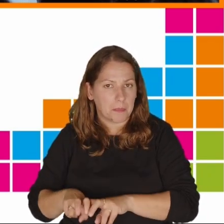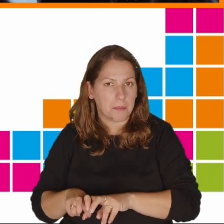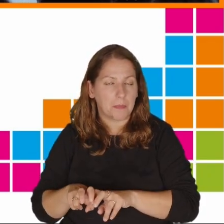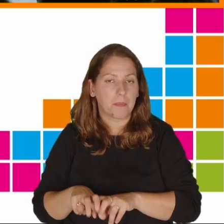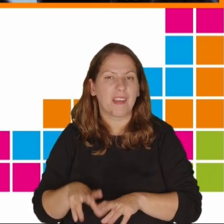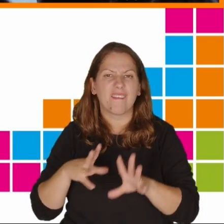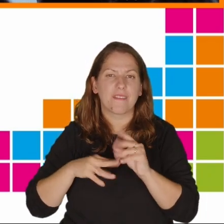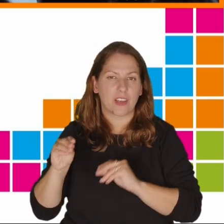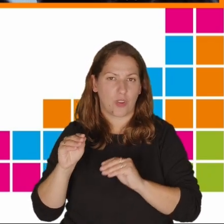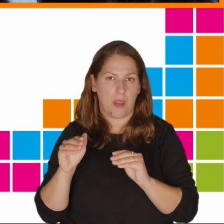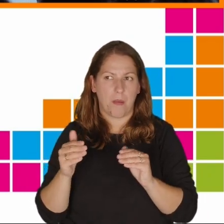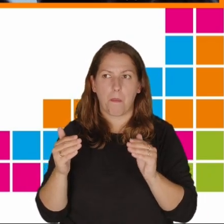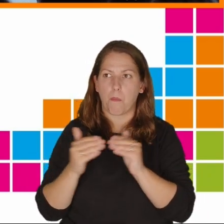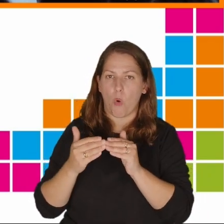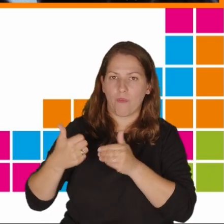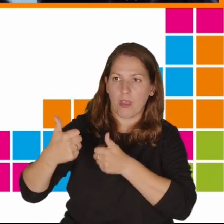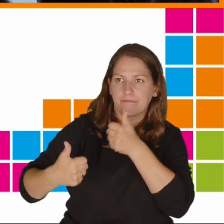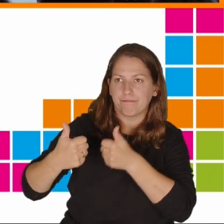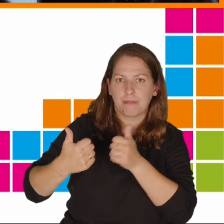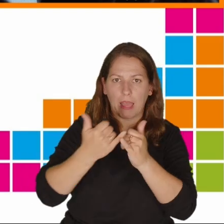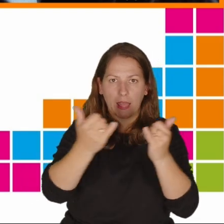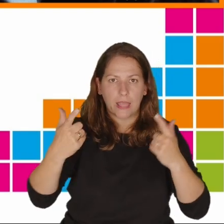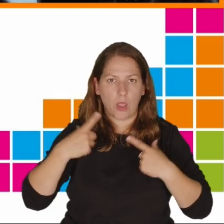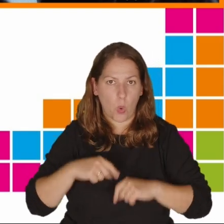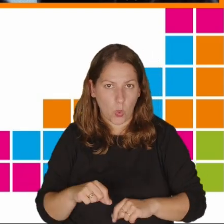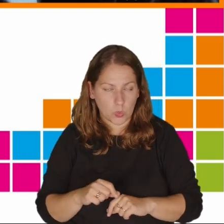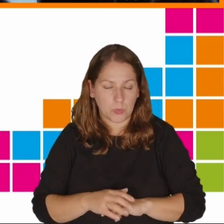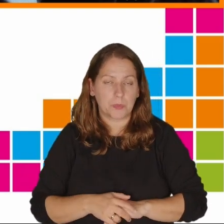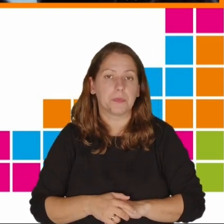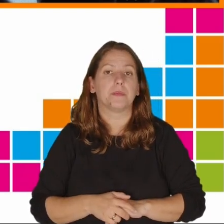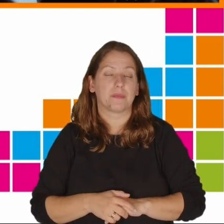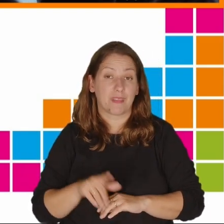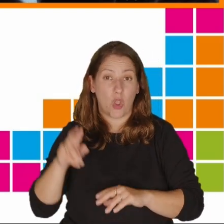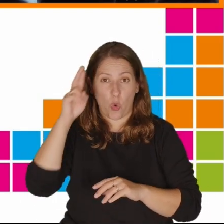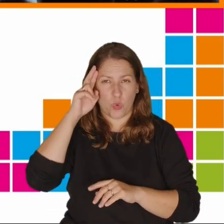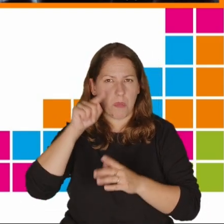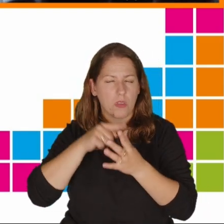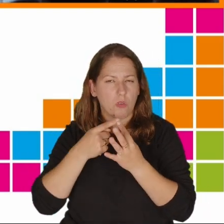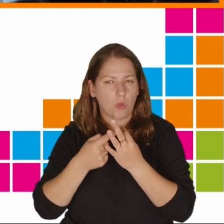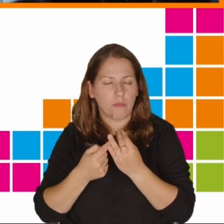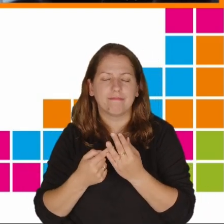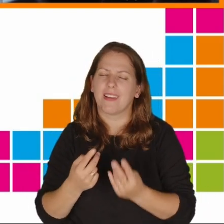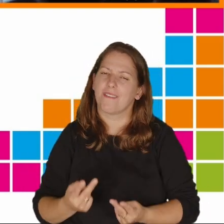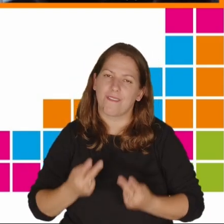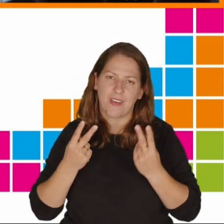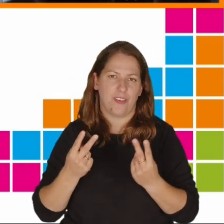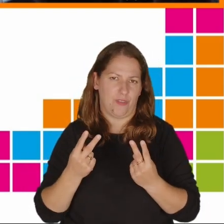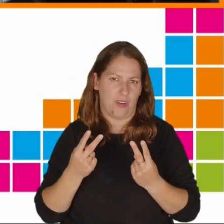zwiększa porównywanie się z innymi osobami. Rozumienie takich mechanizmów jest kluczowe